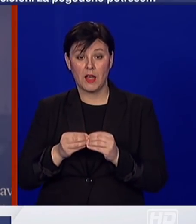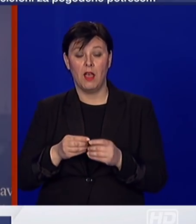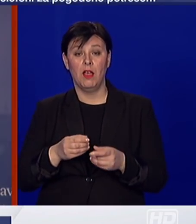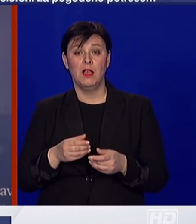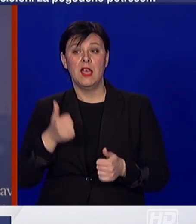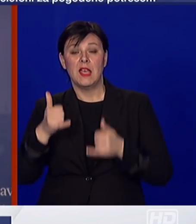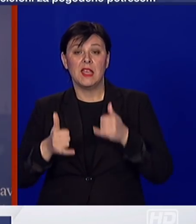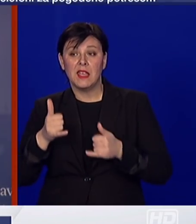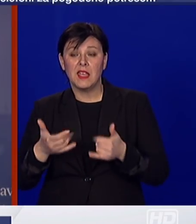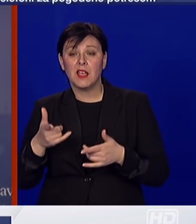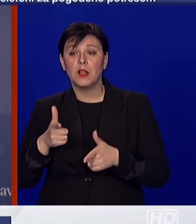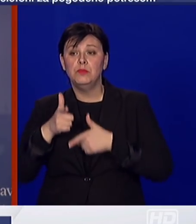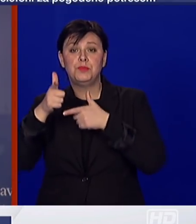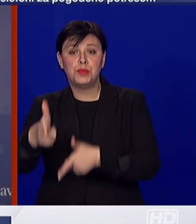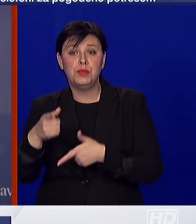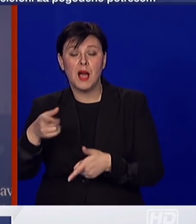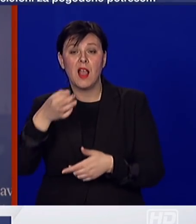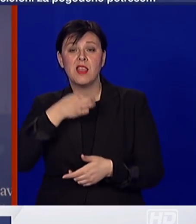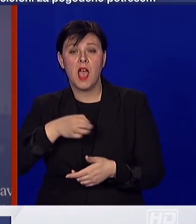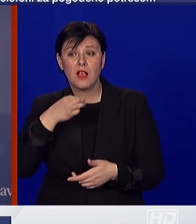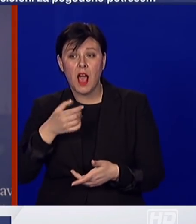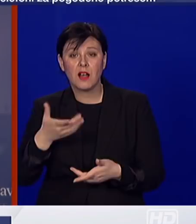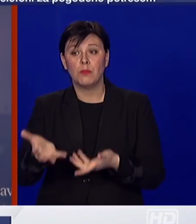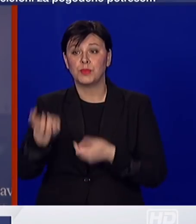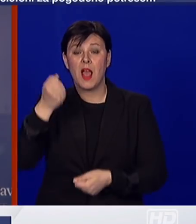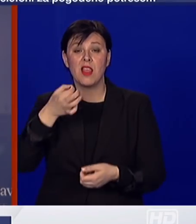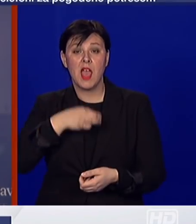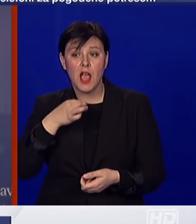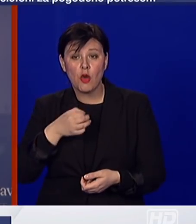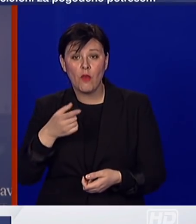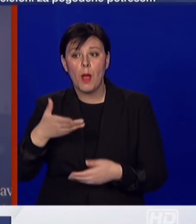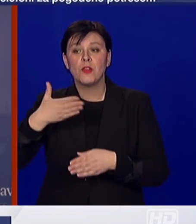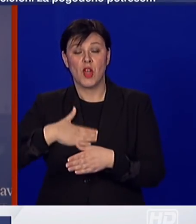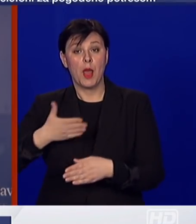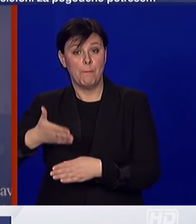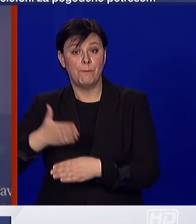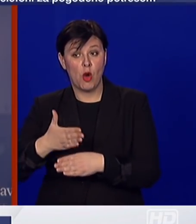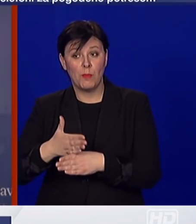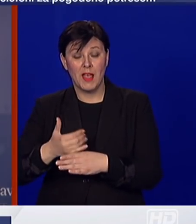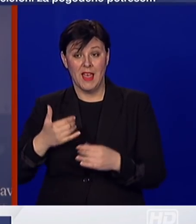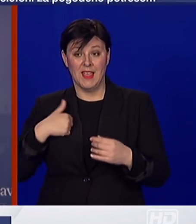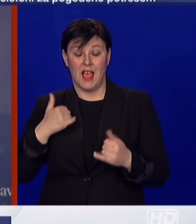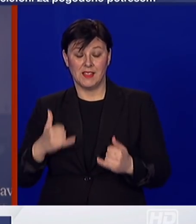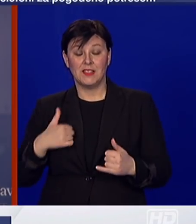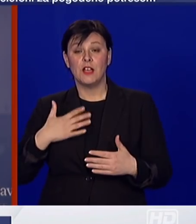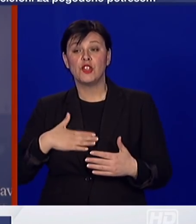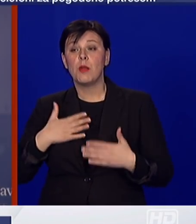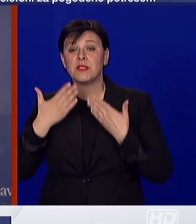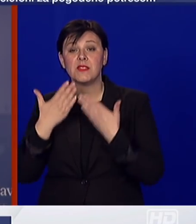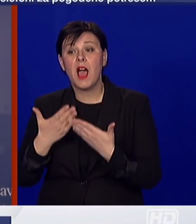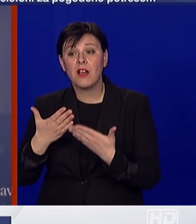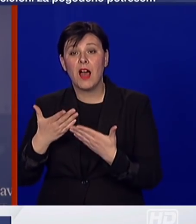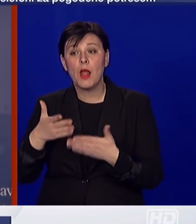ljekarne, po ljekove, da im budu pri ruci. Ja se ovom prilikom zahvaljujem svim tim mladim